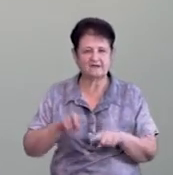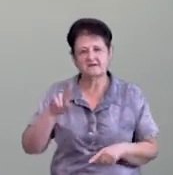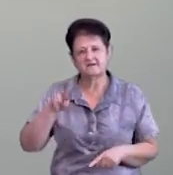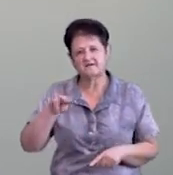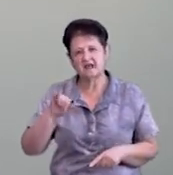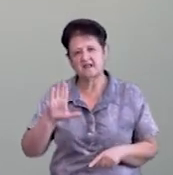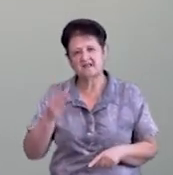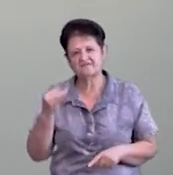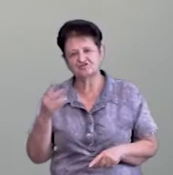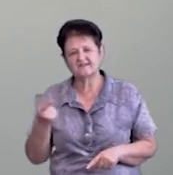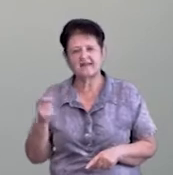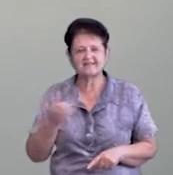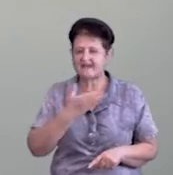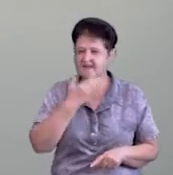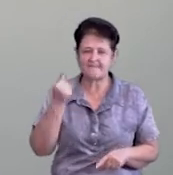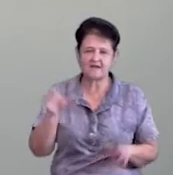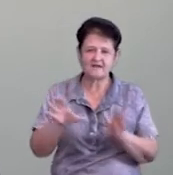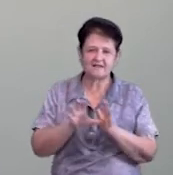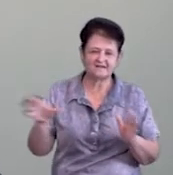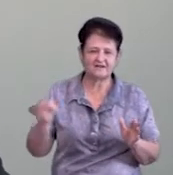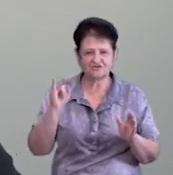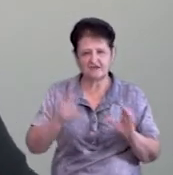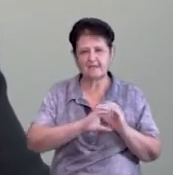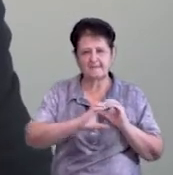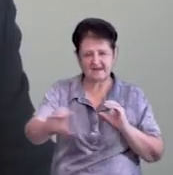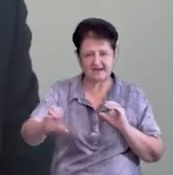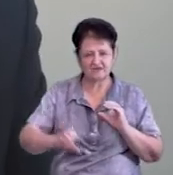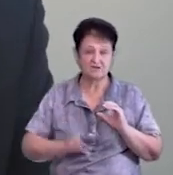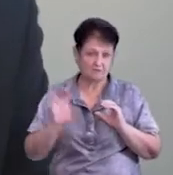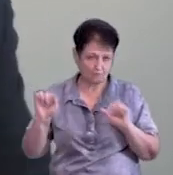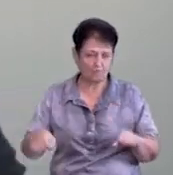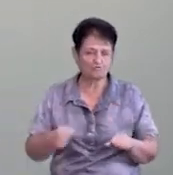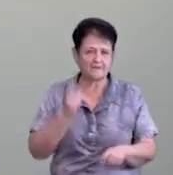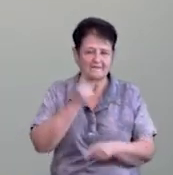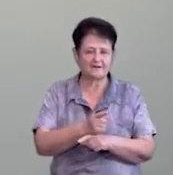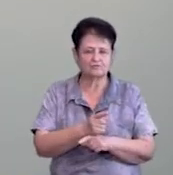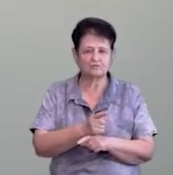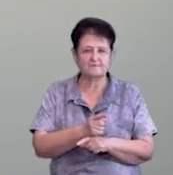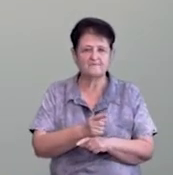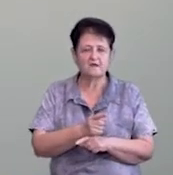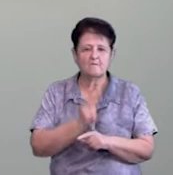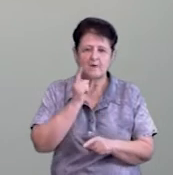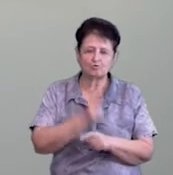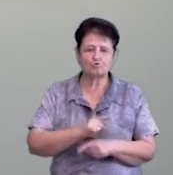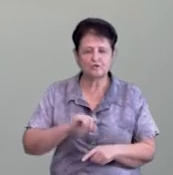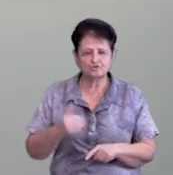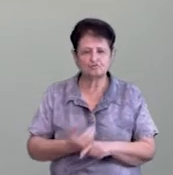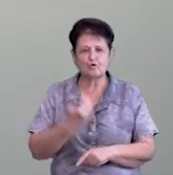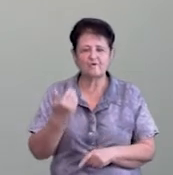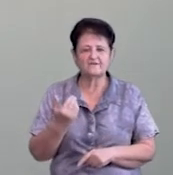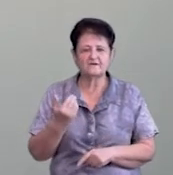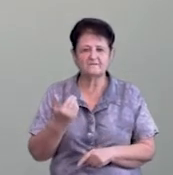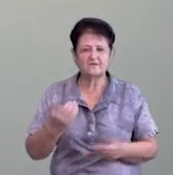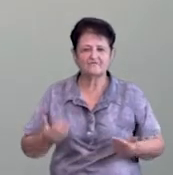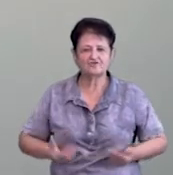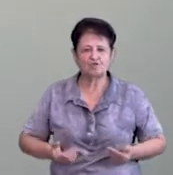лівщина, ліс там, де нема мереж. Бо там, будь ласка, мораторій. Мораторій вздовж там в